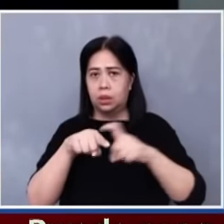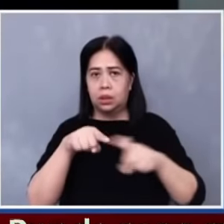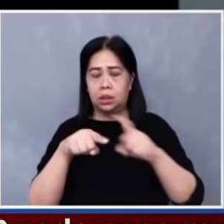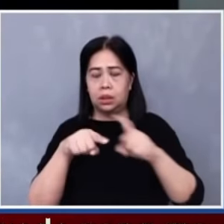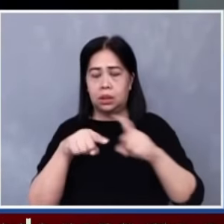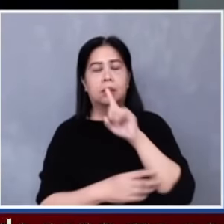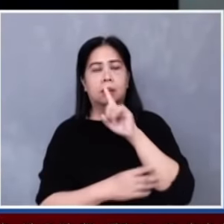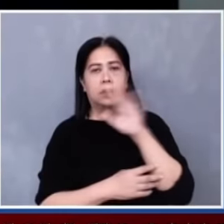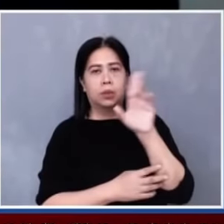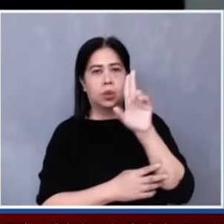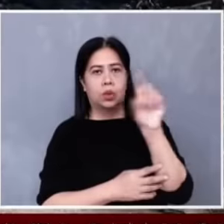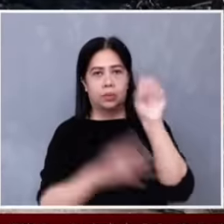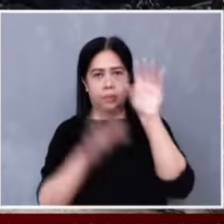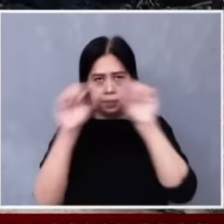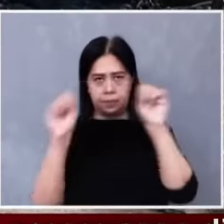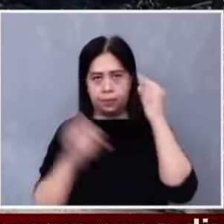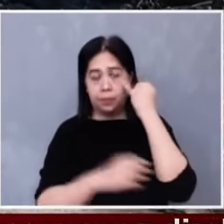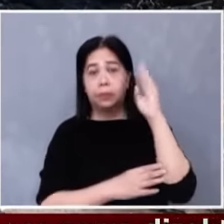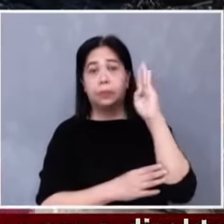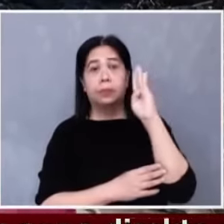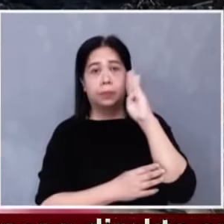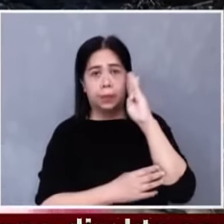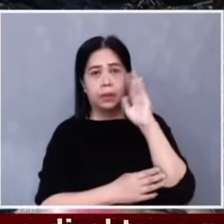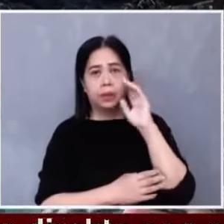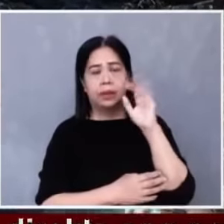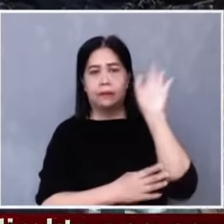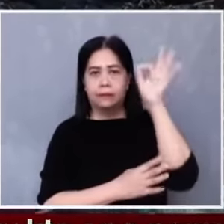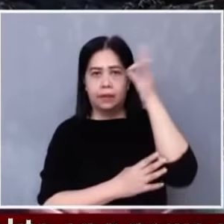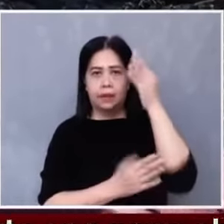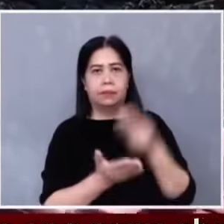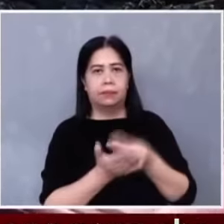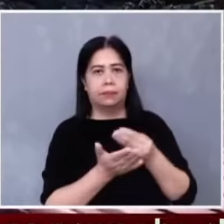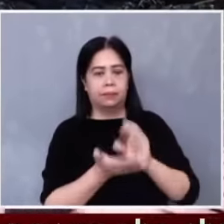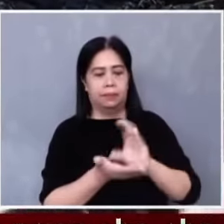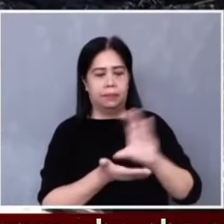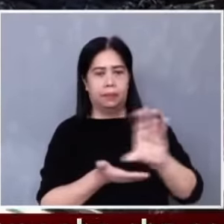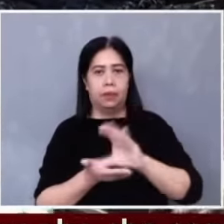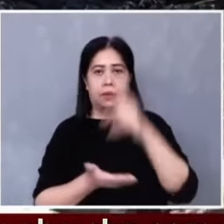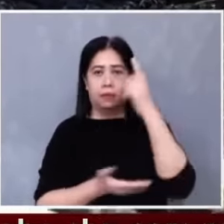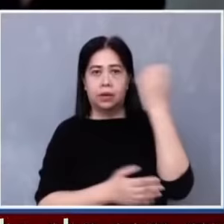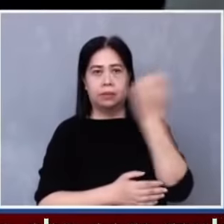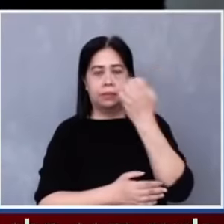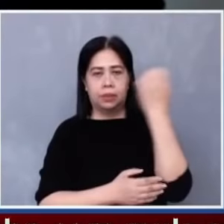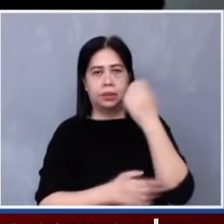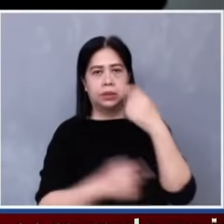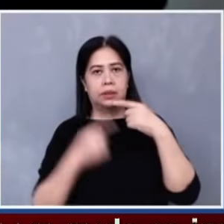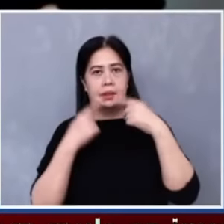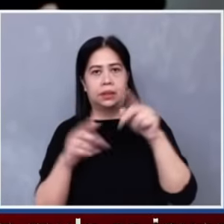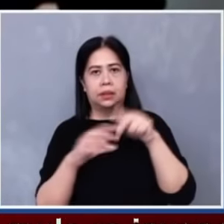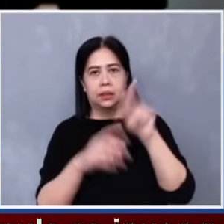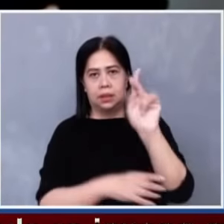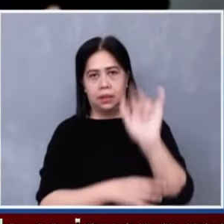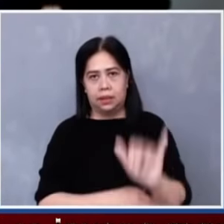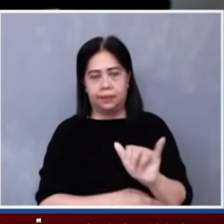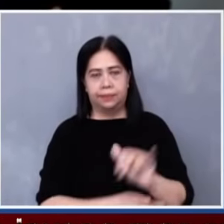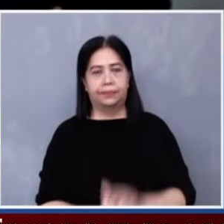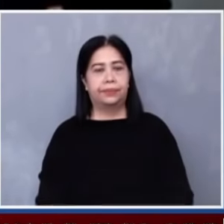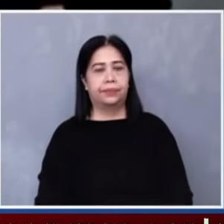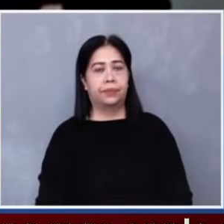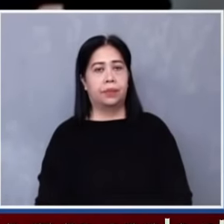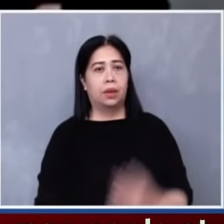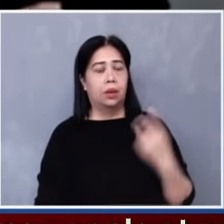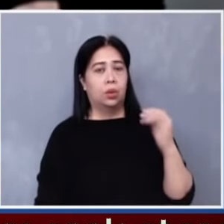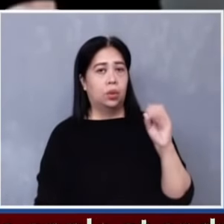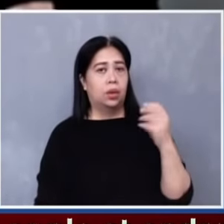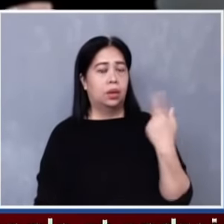si U.S. President Joe Biden ng federal funding para sa emergency declaration sa Kentucky. Jill and I pray, and I